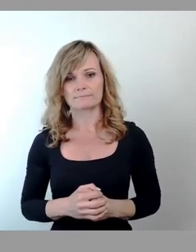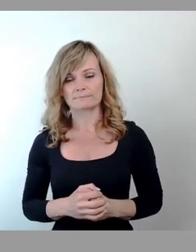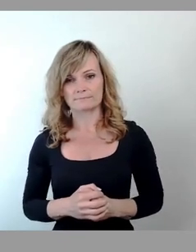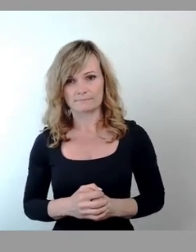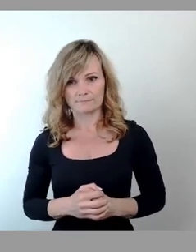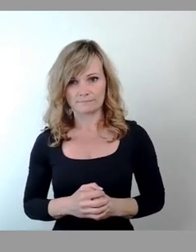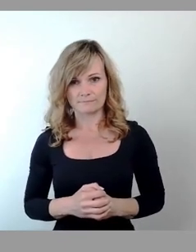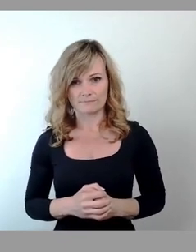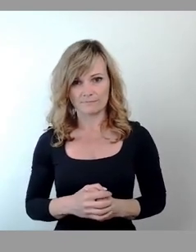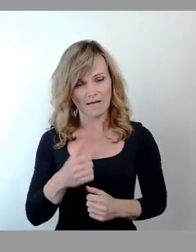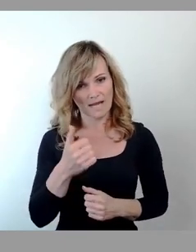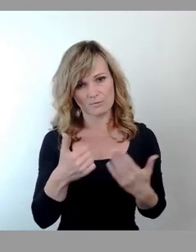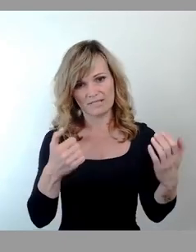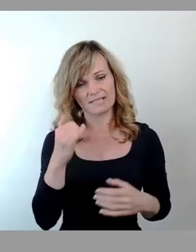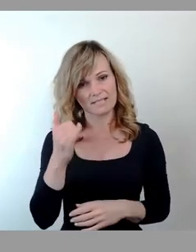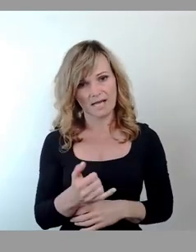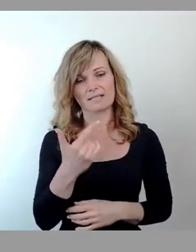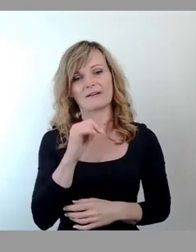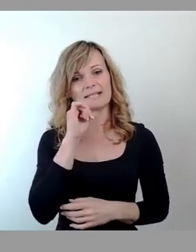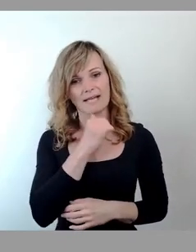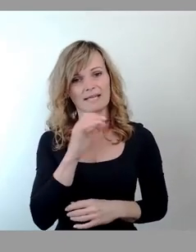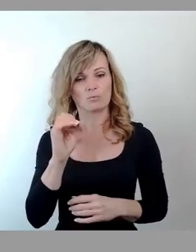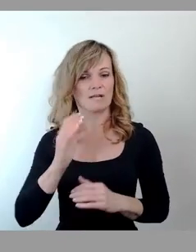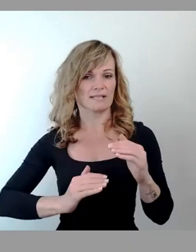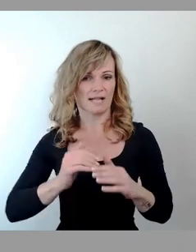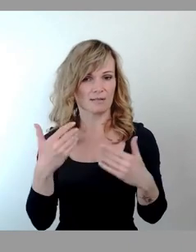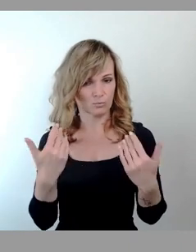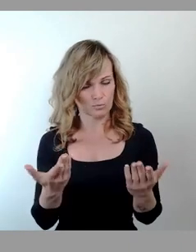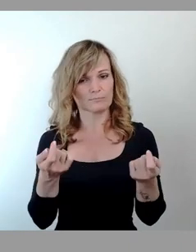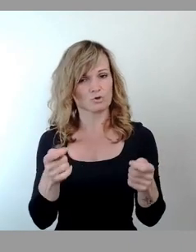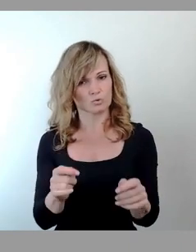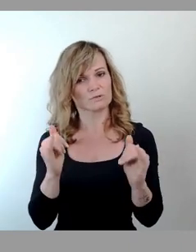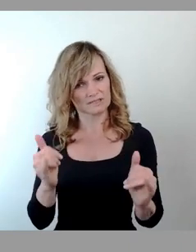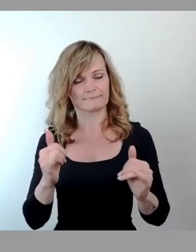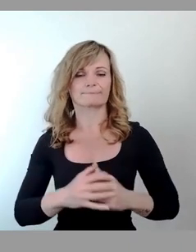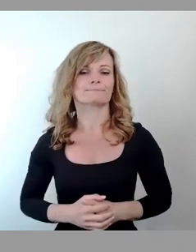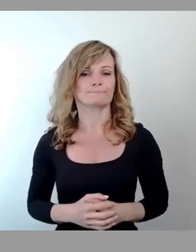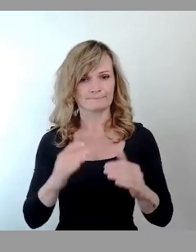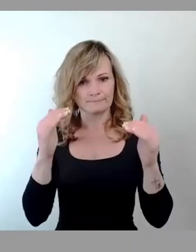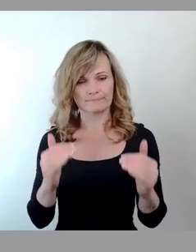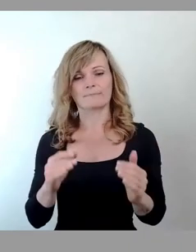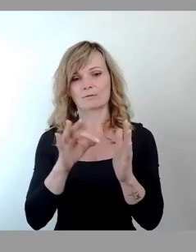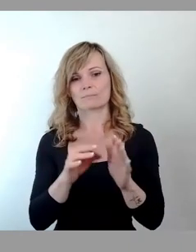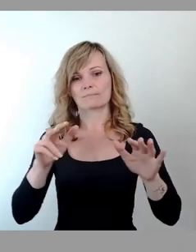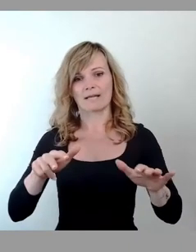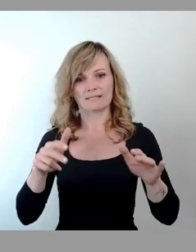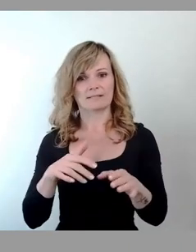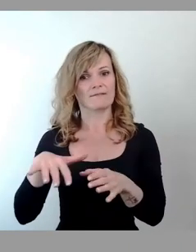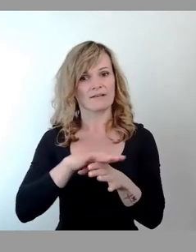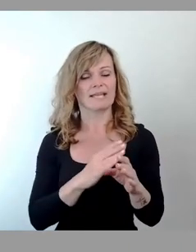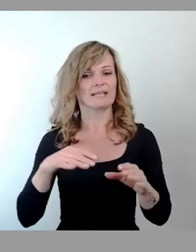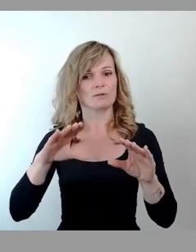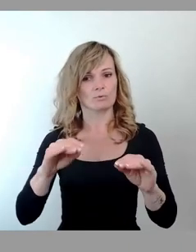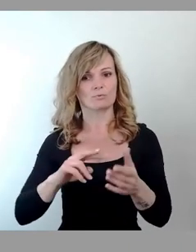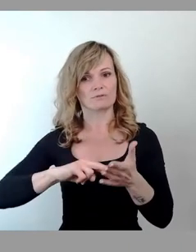Mit 61 Ja, 2 Nein, 0 Enthaltung, so beschlossen. Wir kommen zu Top 18. Flächennutzungsplan, Änderung Nummer